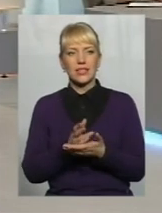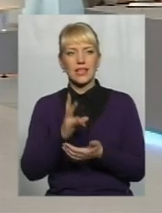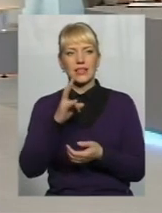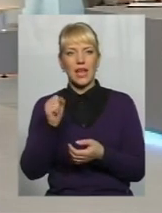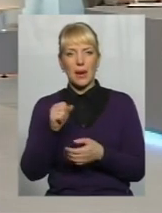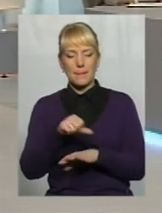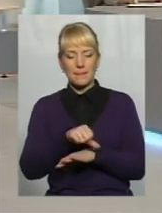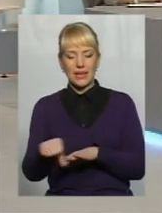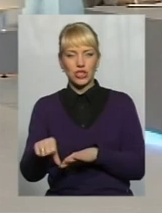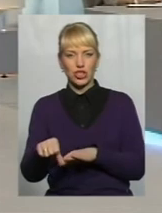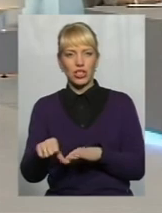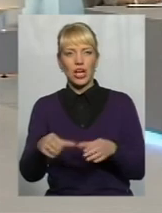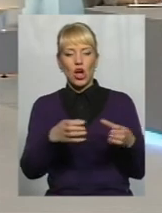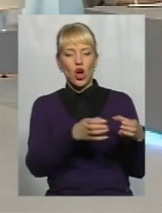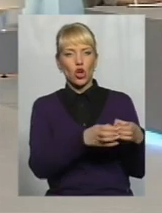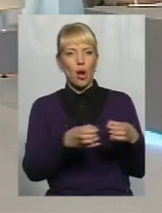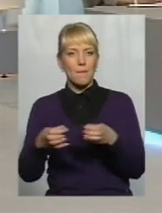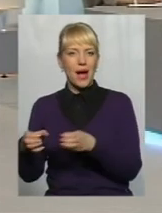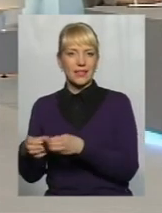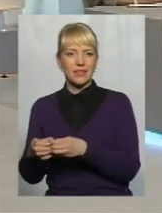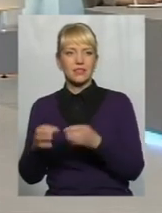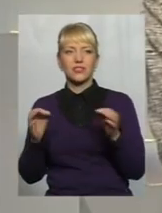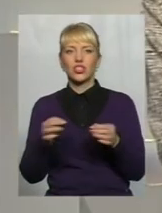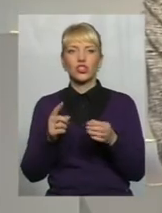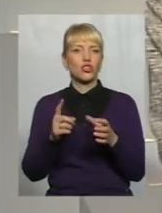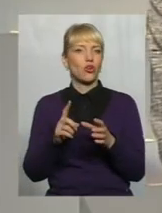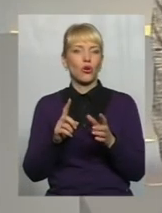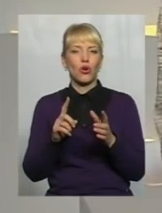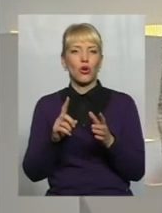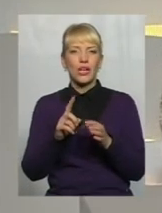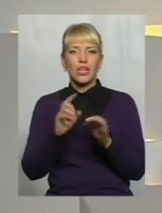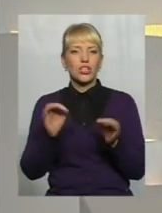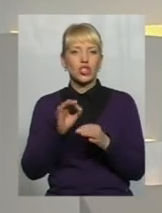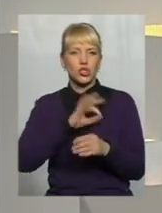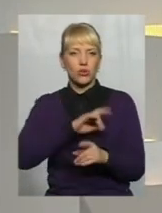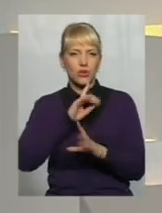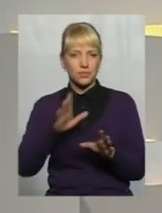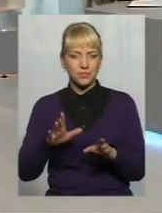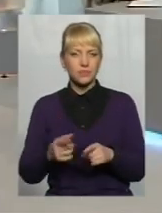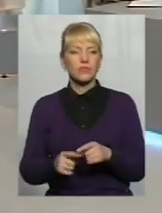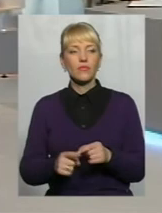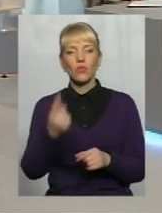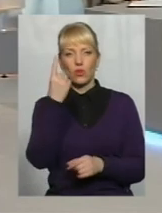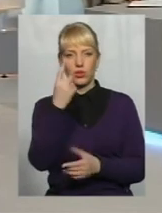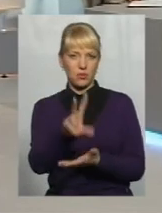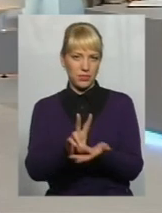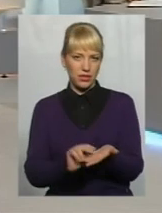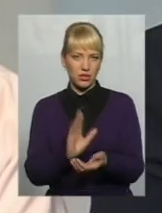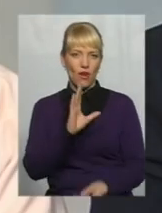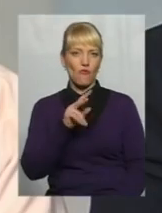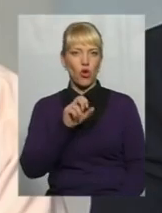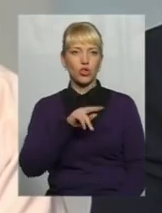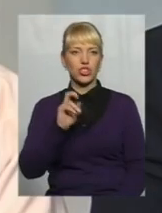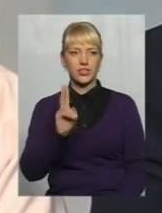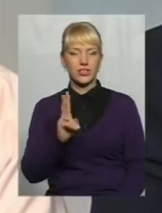межі громади, так нічого і не дістанеться. Так чи ні? Один приклад. Волочиськ.